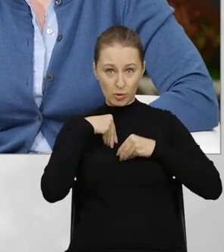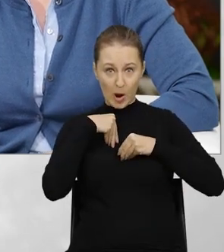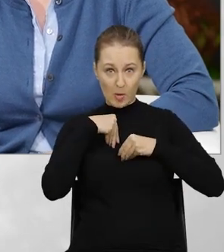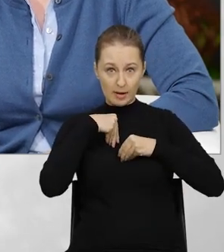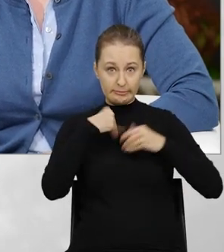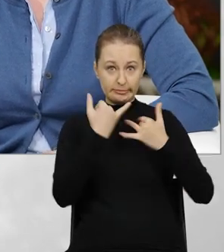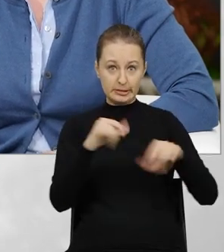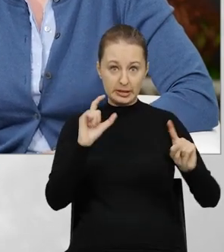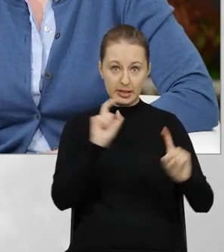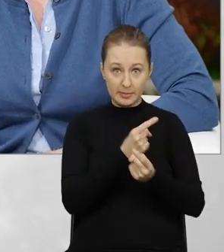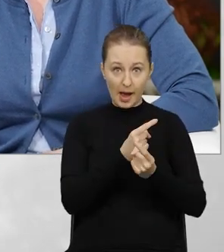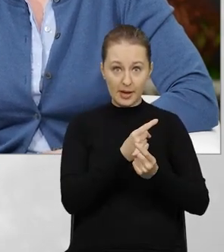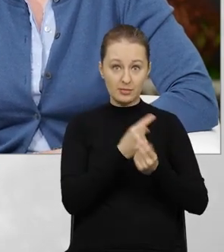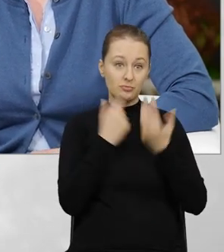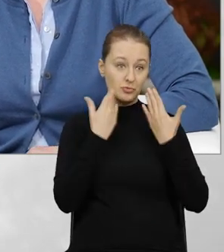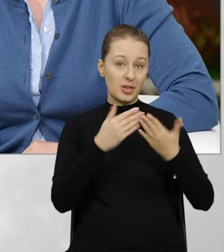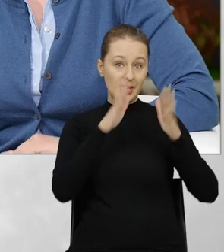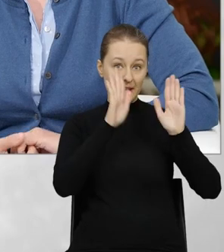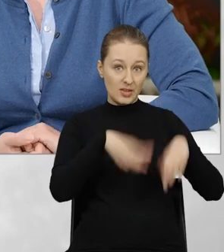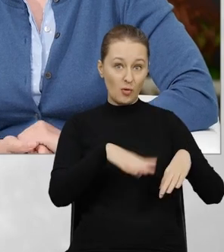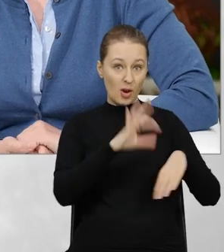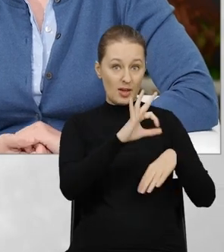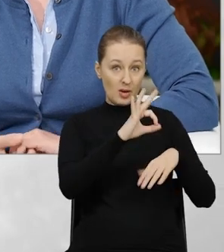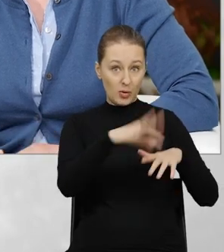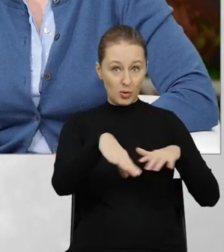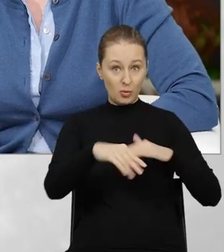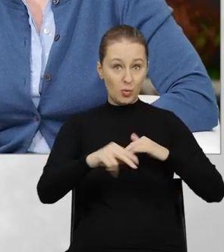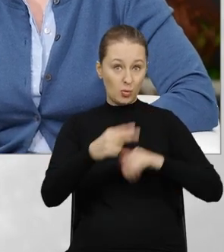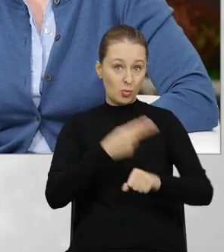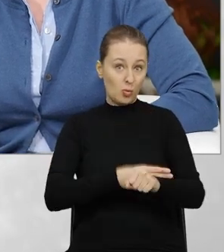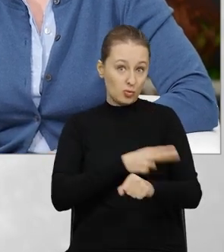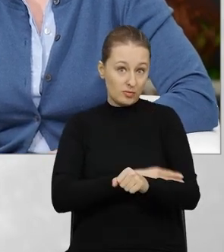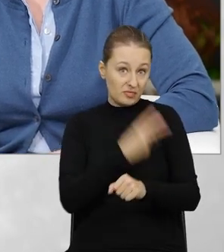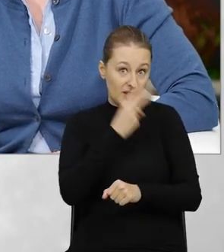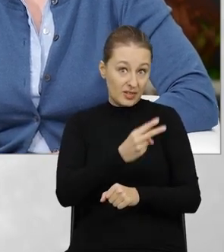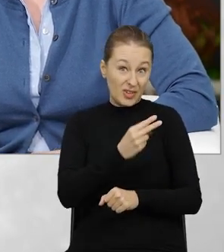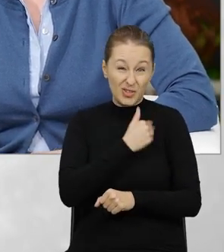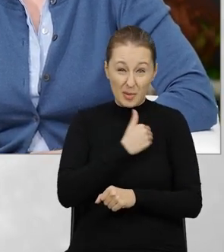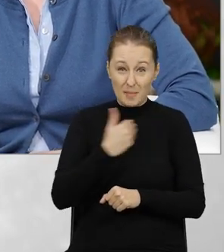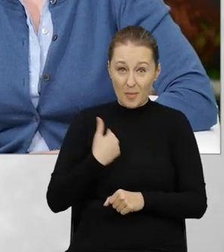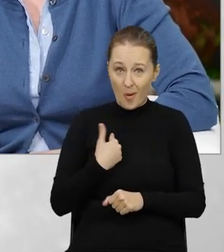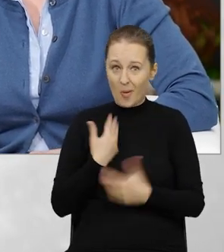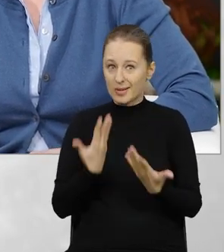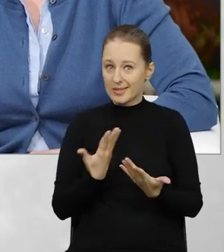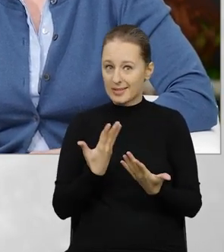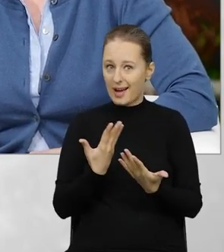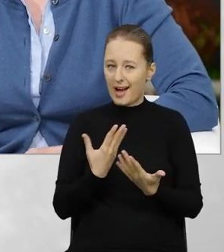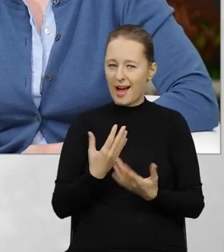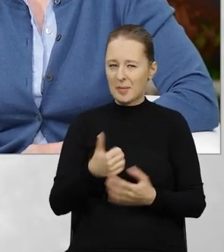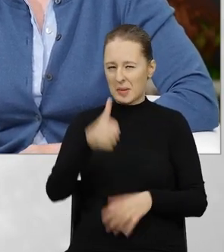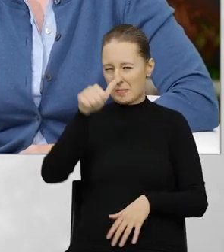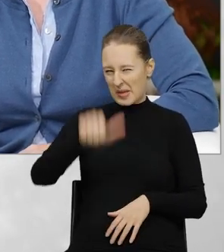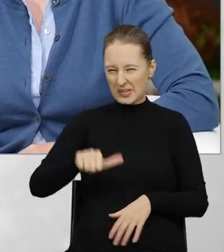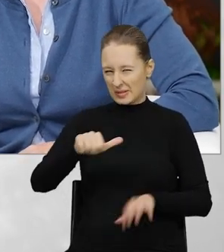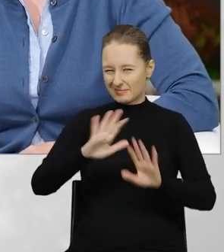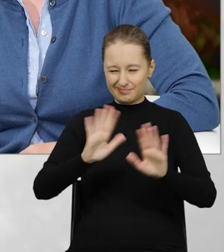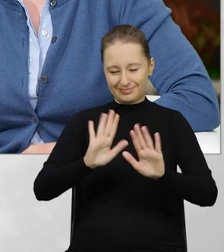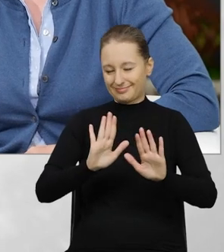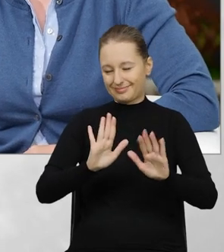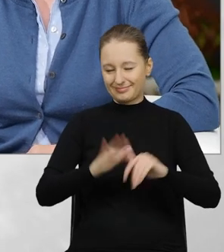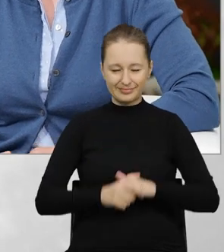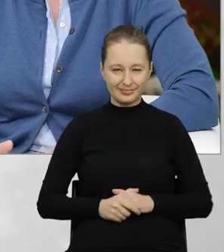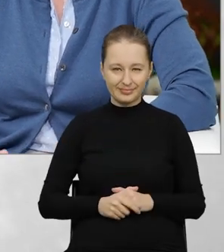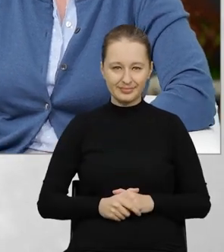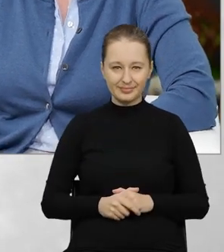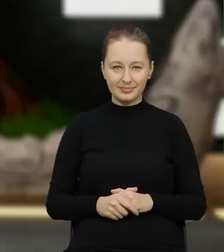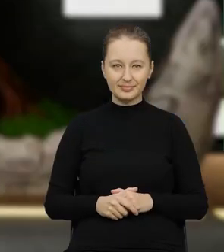zezwoleń swoich urzędów. Także widzimy, że Polska tutaj nie przoduje w tym rankingu w